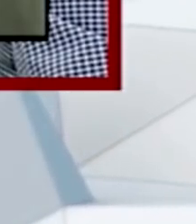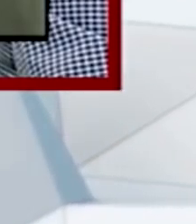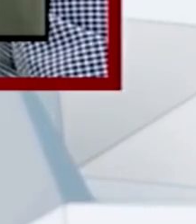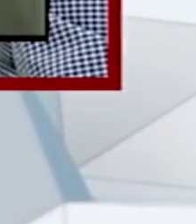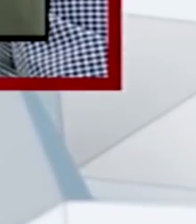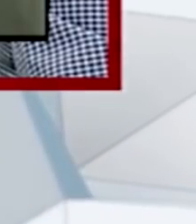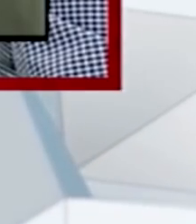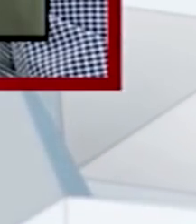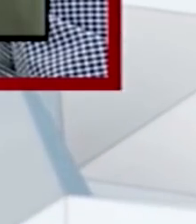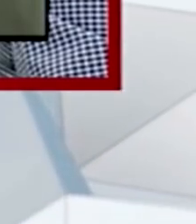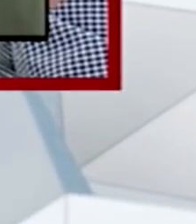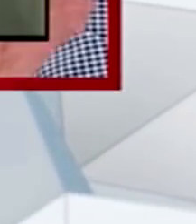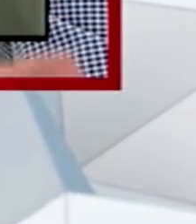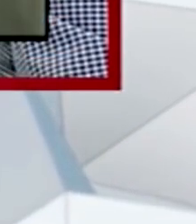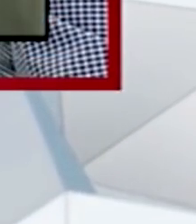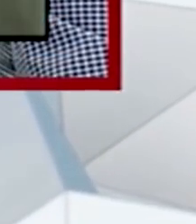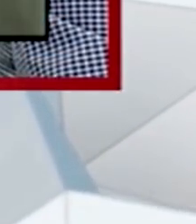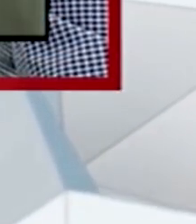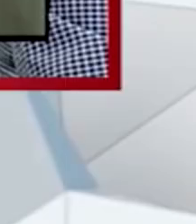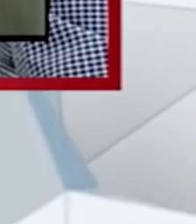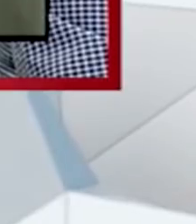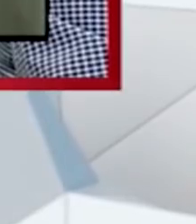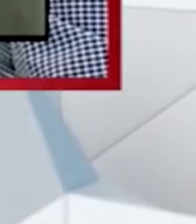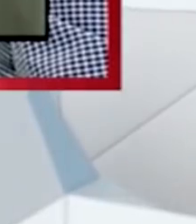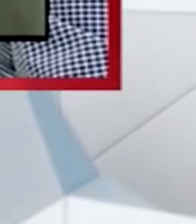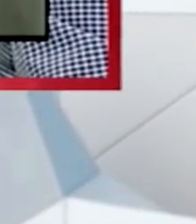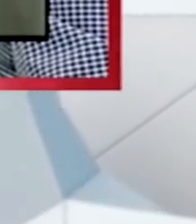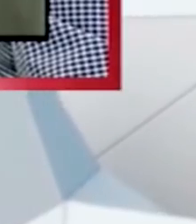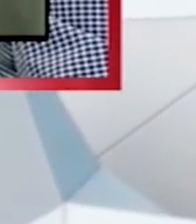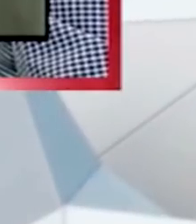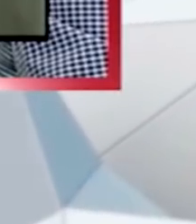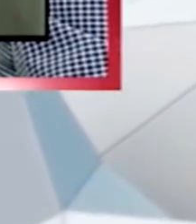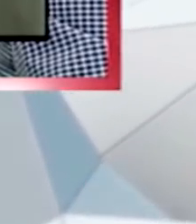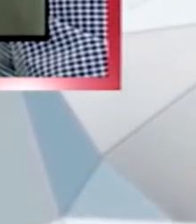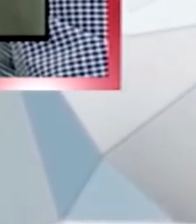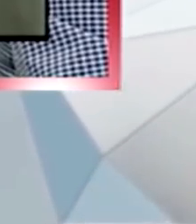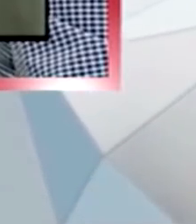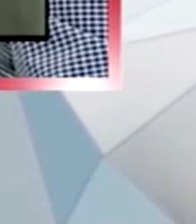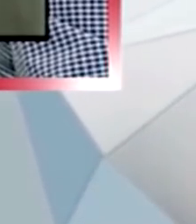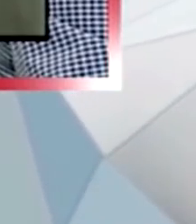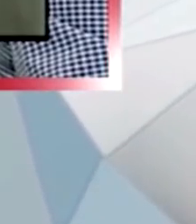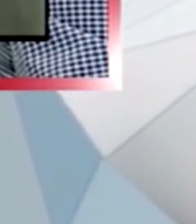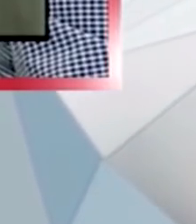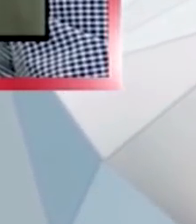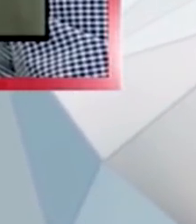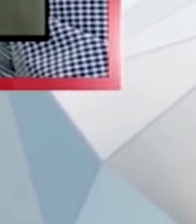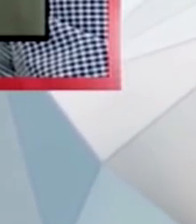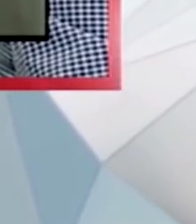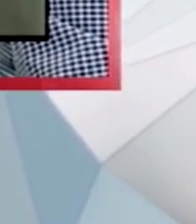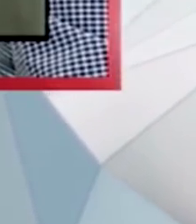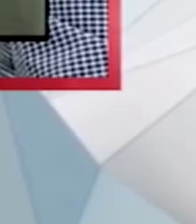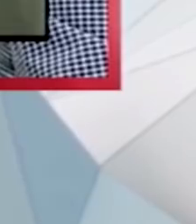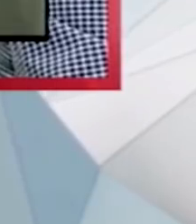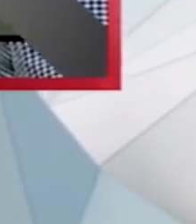Реален со кој што ќе почнат реформите е премесено во правосудството. Мене ми е смачено да ви слушам моите студенти како чекаат час по-скоро да земат